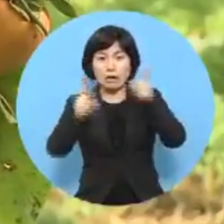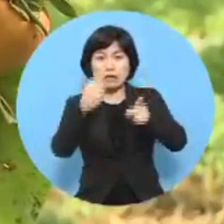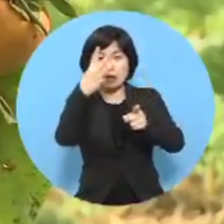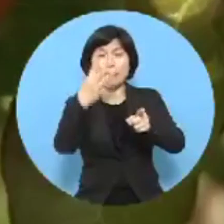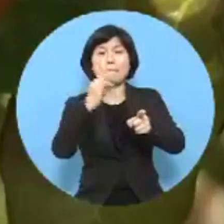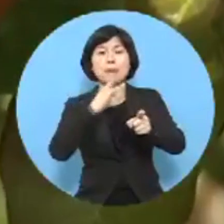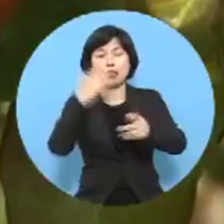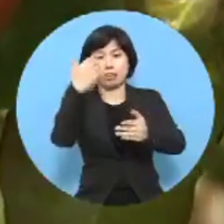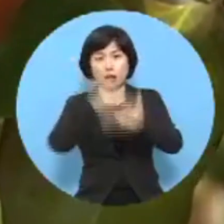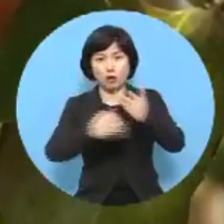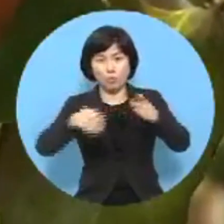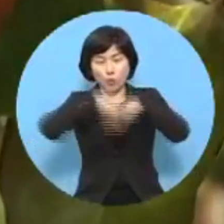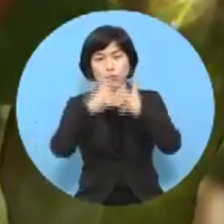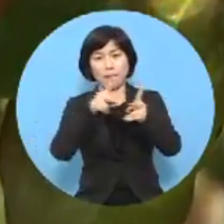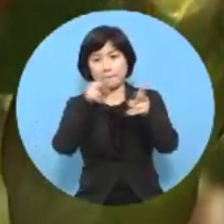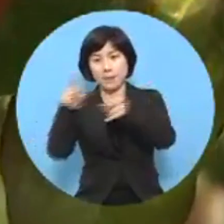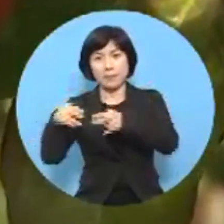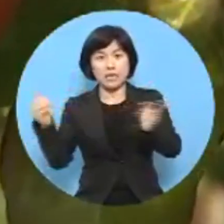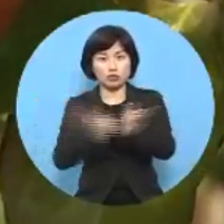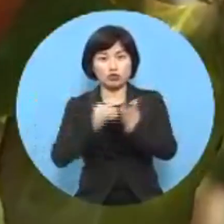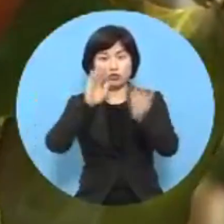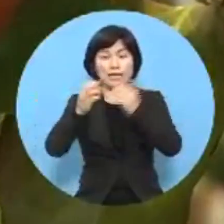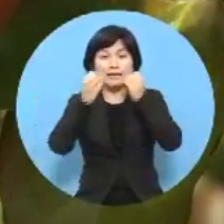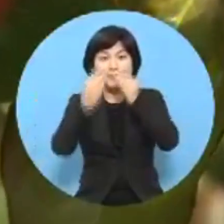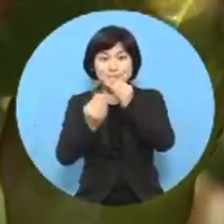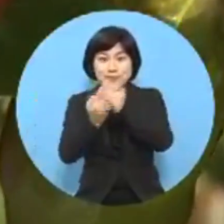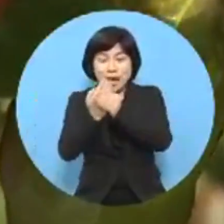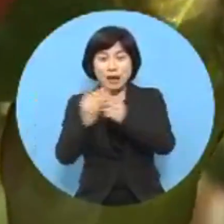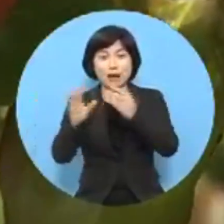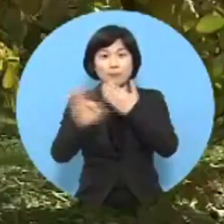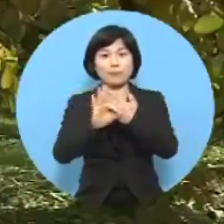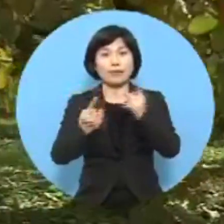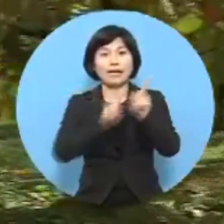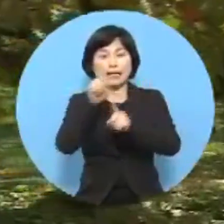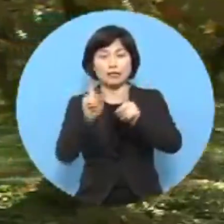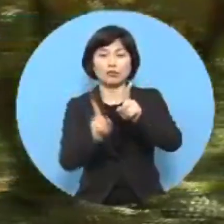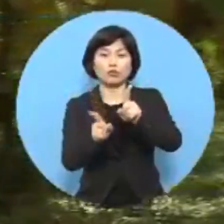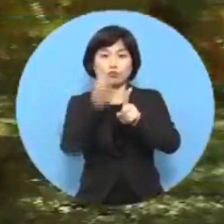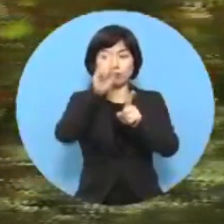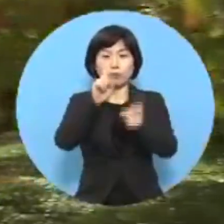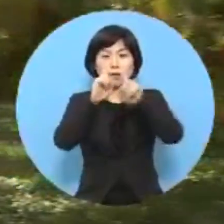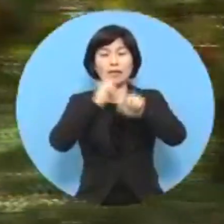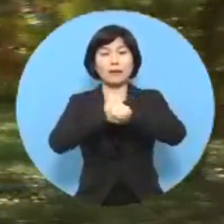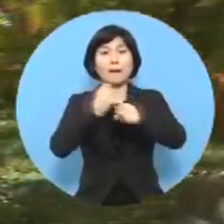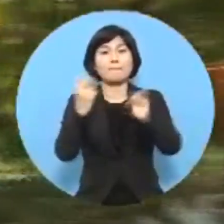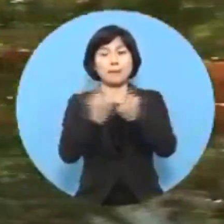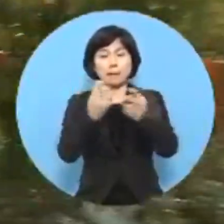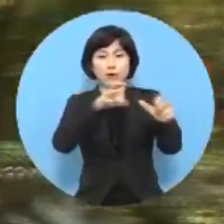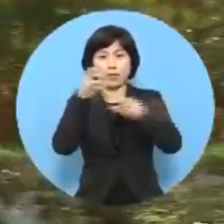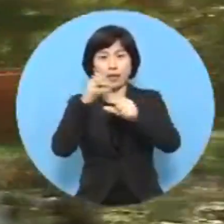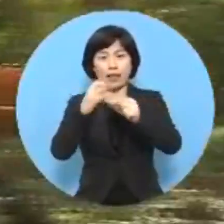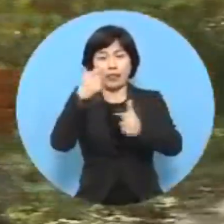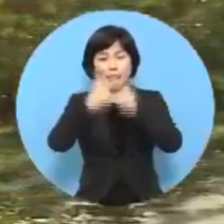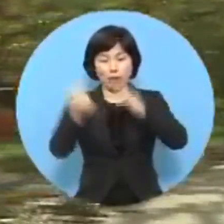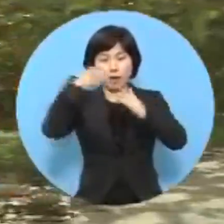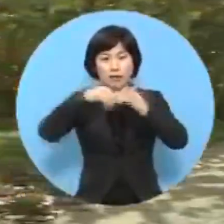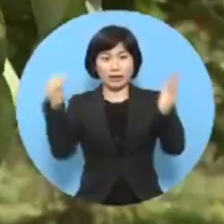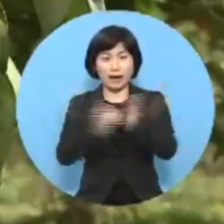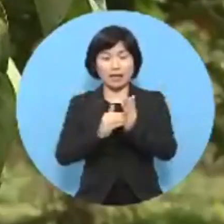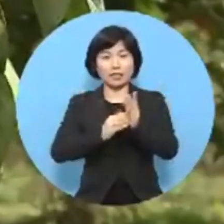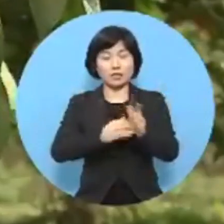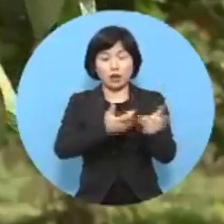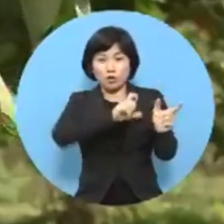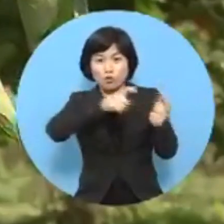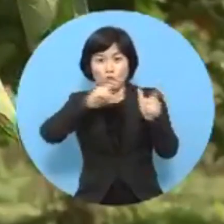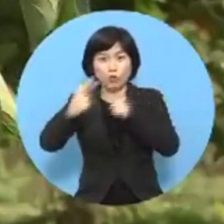남겨두고 모두 베어낸 다음 새순이 나오면 가지를 눕히는 작업을 적용해 나무 안쪽까지 골고루 감이